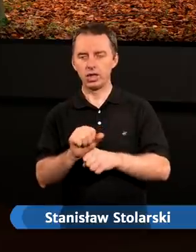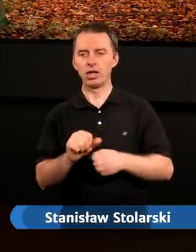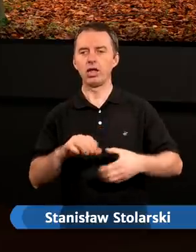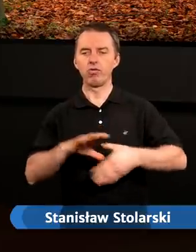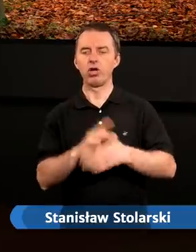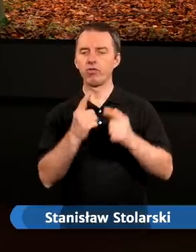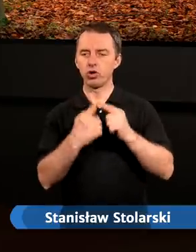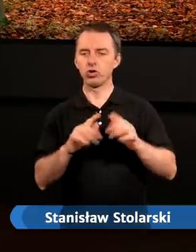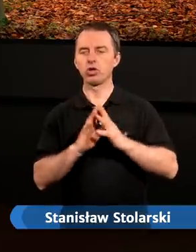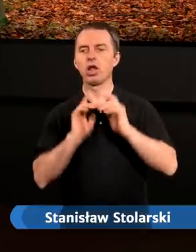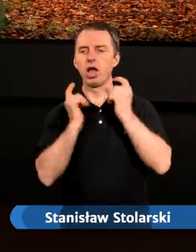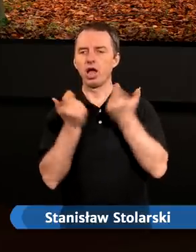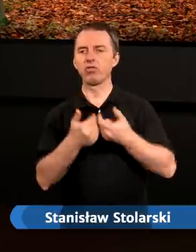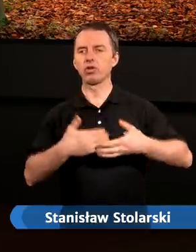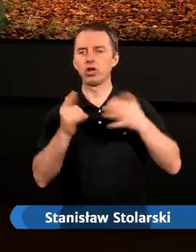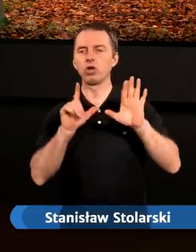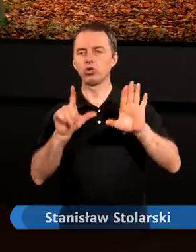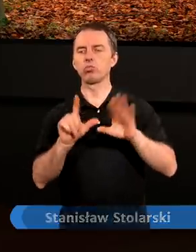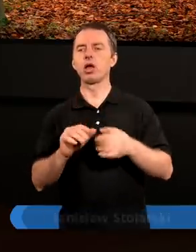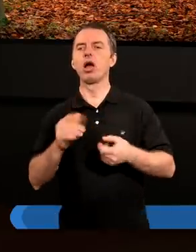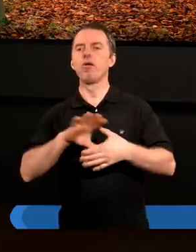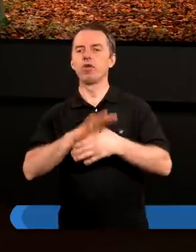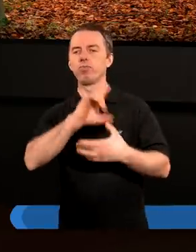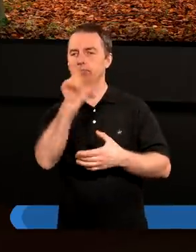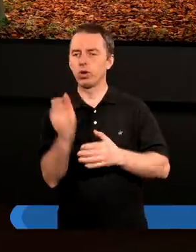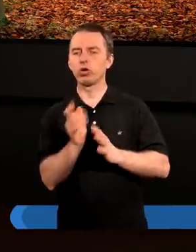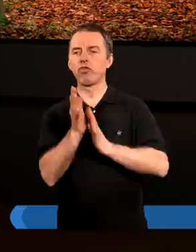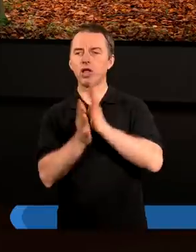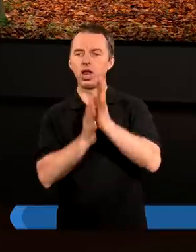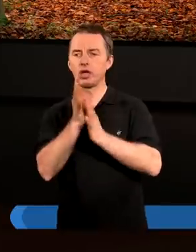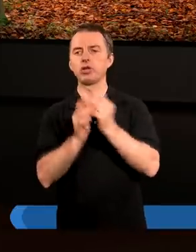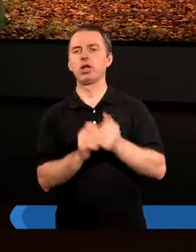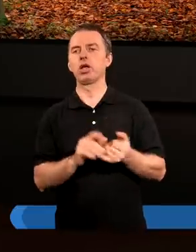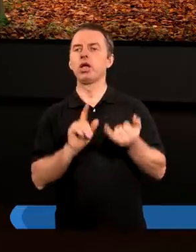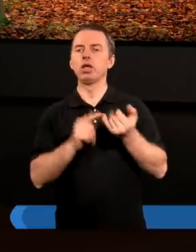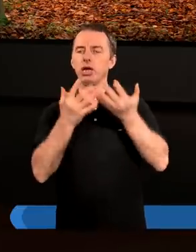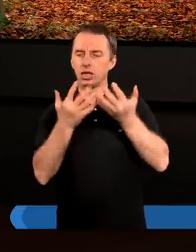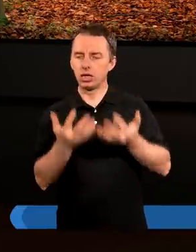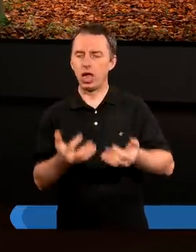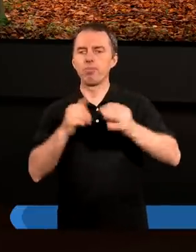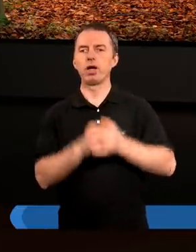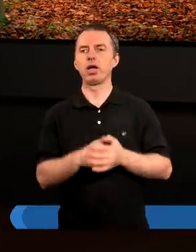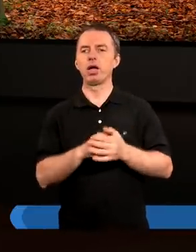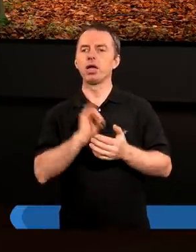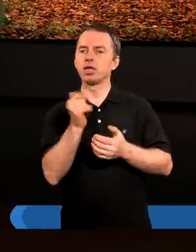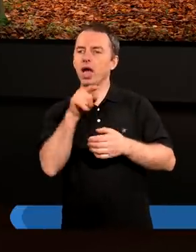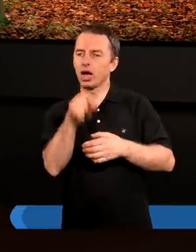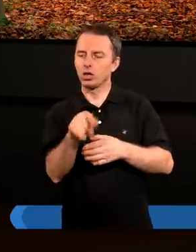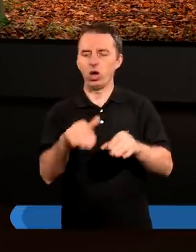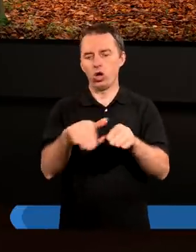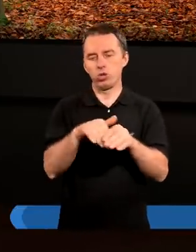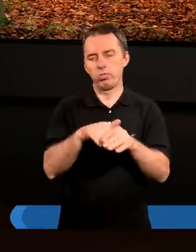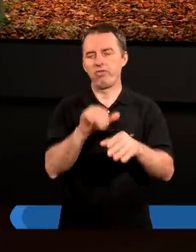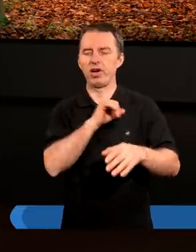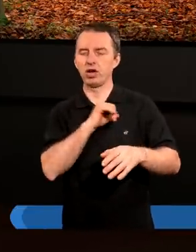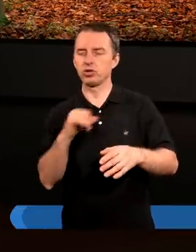Kościele Adwentystów Dnia VII w Podkowie Lecznej i chcemy, jak to odbywa się